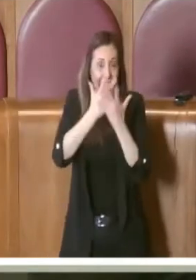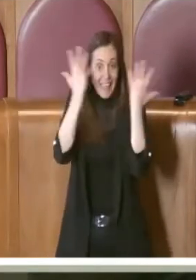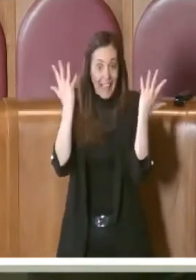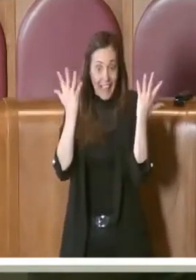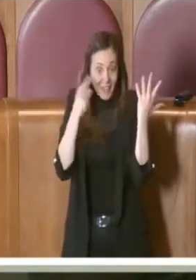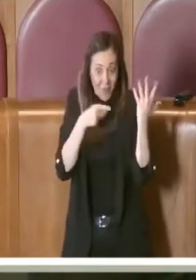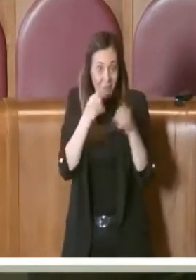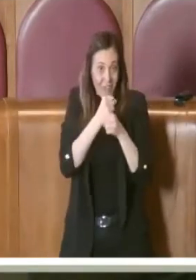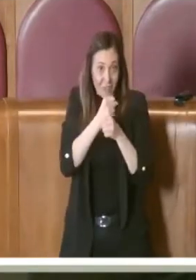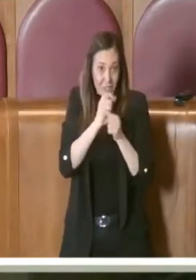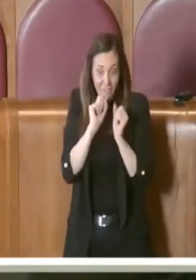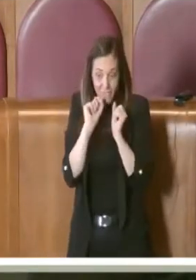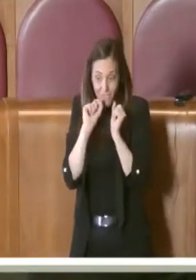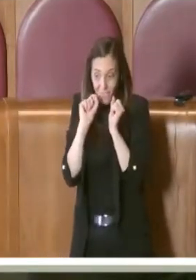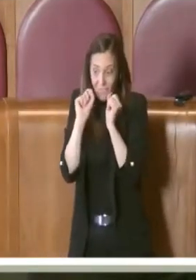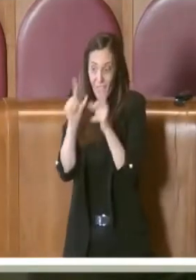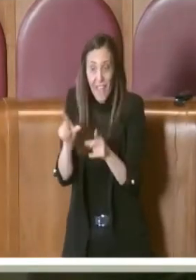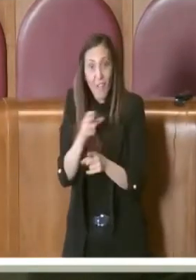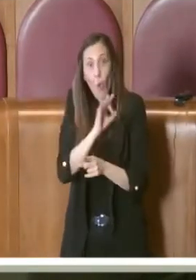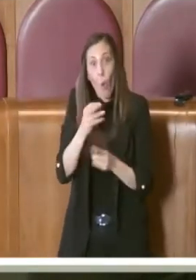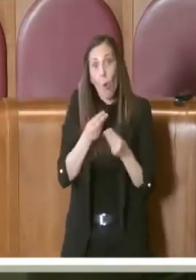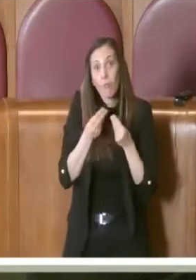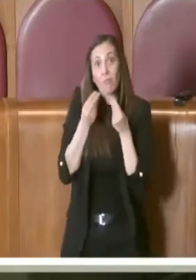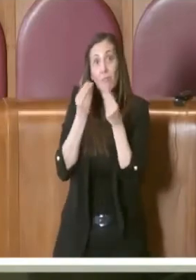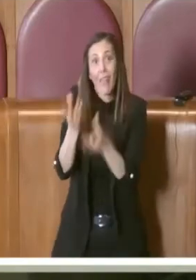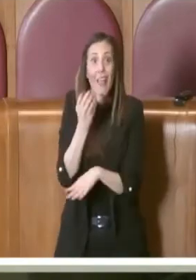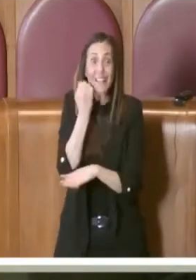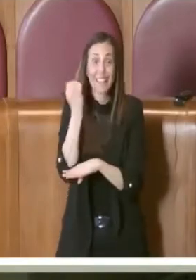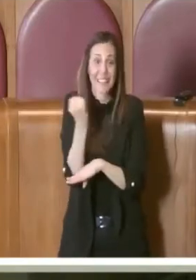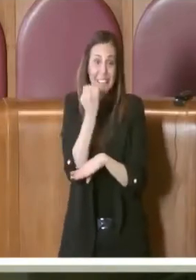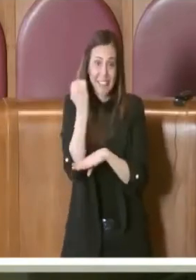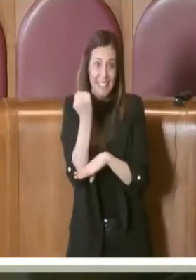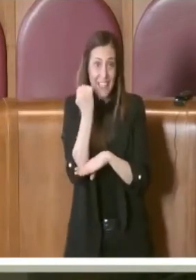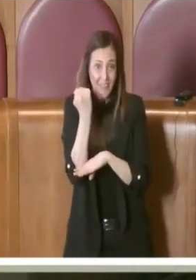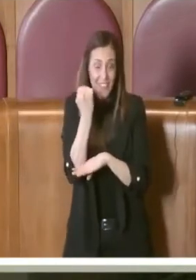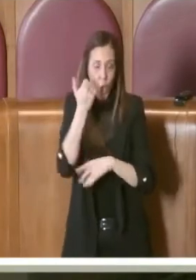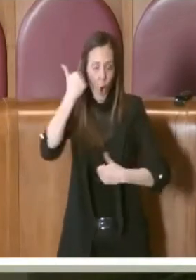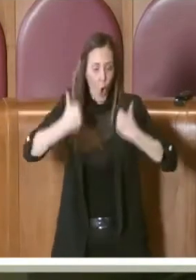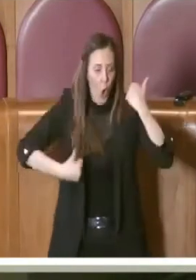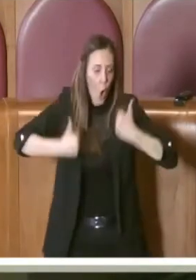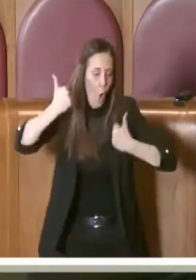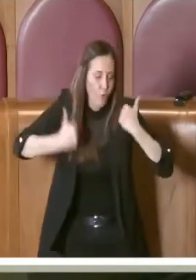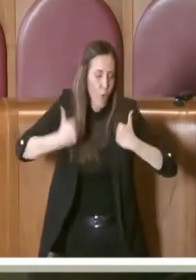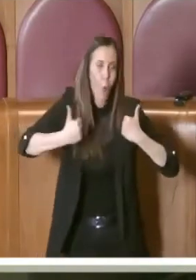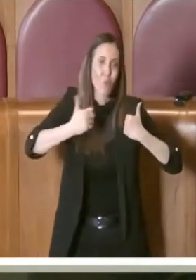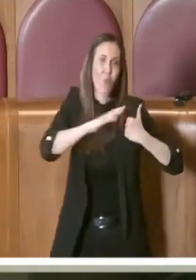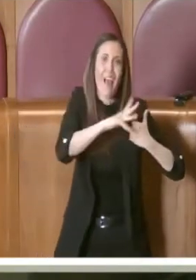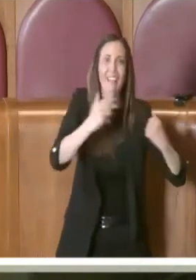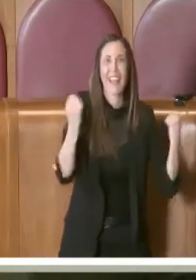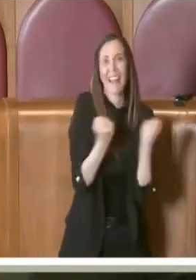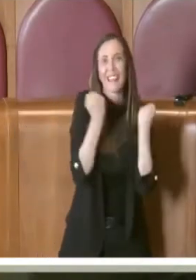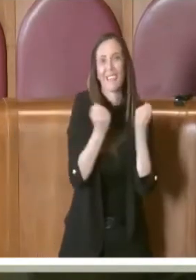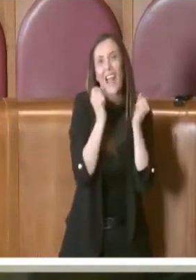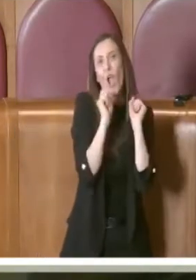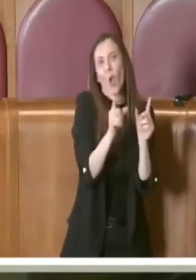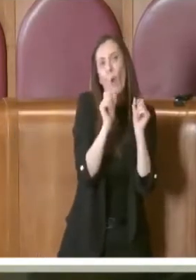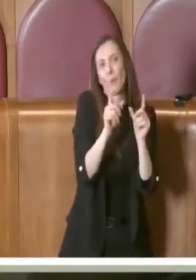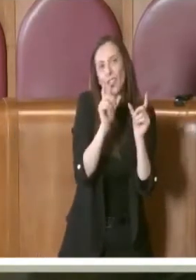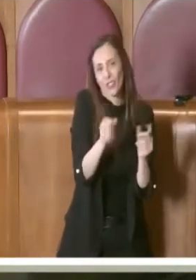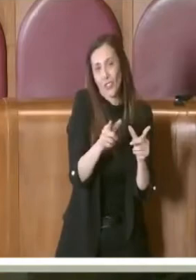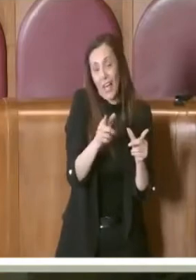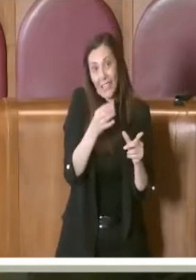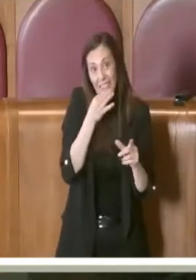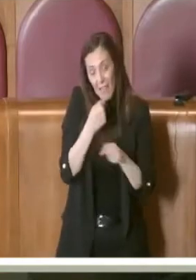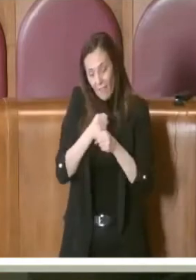o comunque forniscono dei servizi che rispetto ad altre attività commerciali ovviamente hanno degli scopi più nobili.